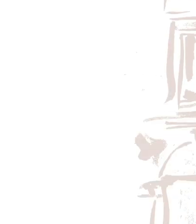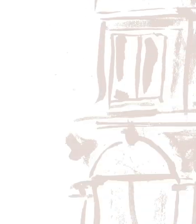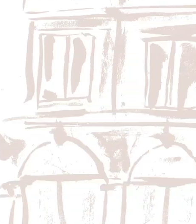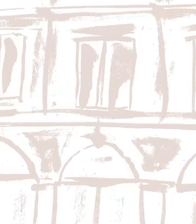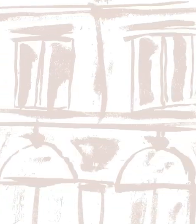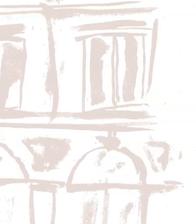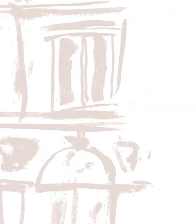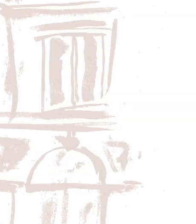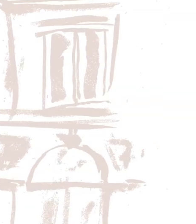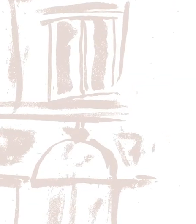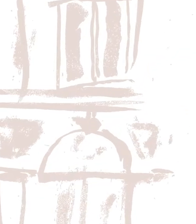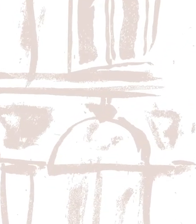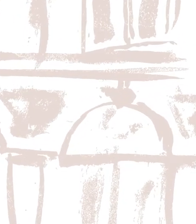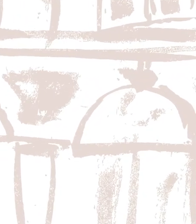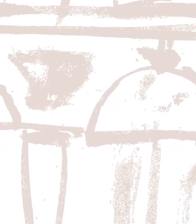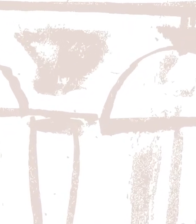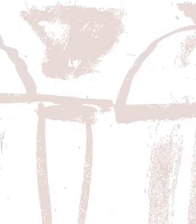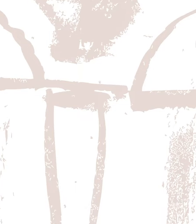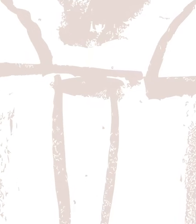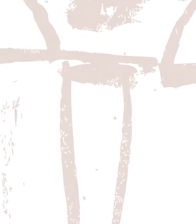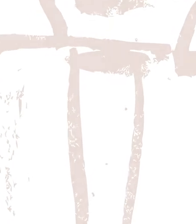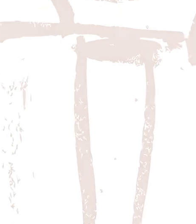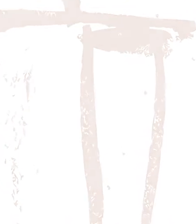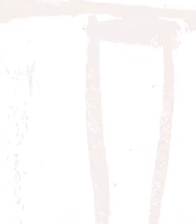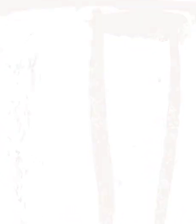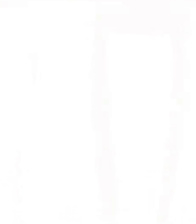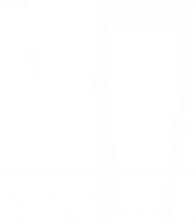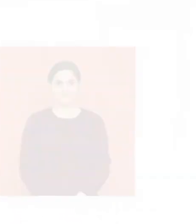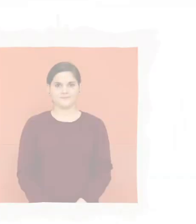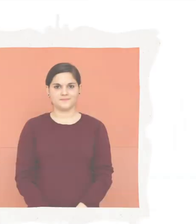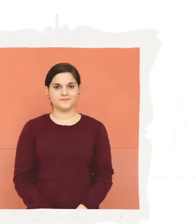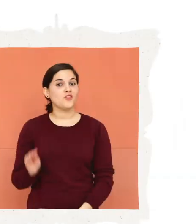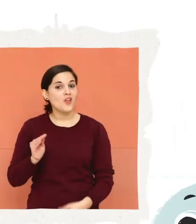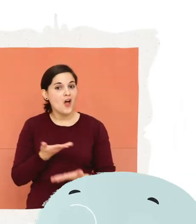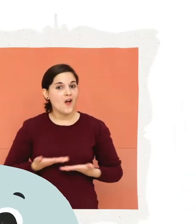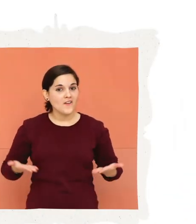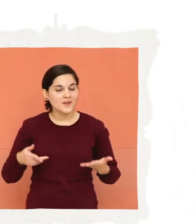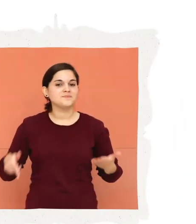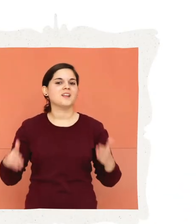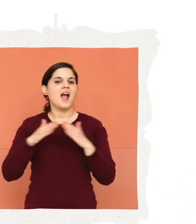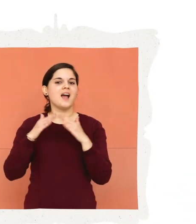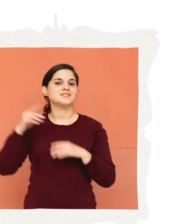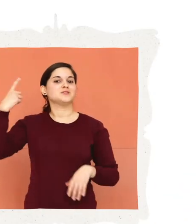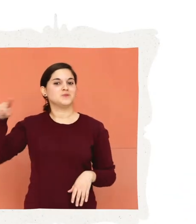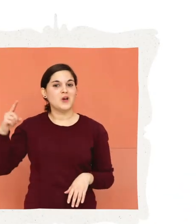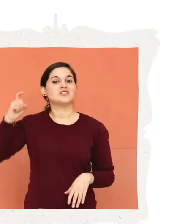sai dove ti trovi sei nella casa di